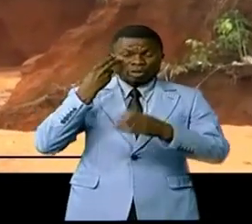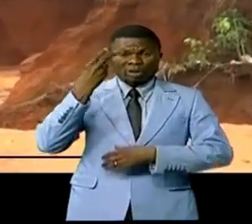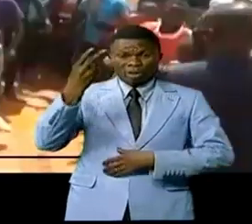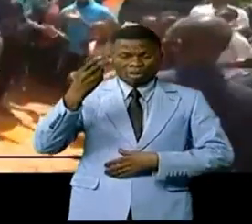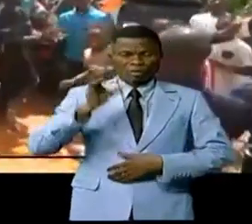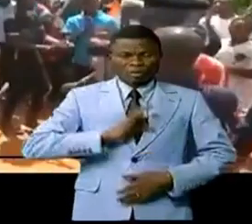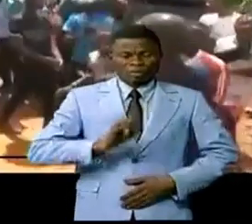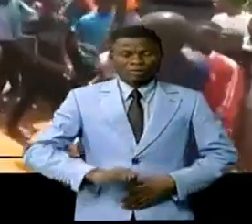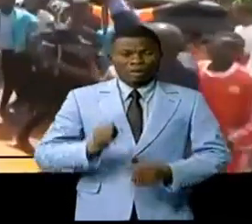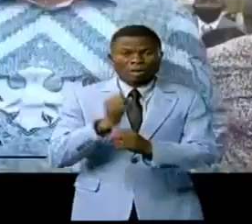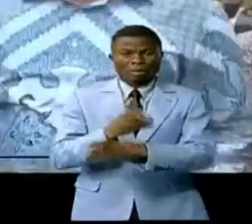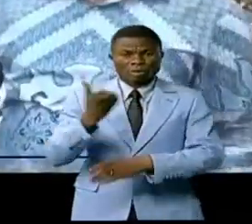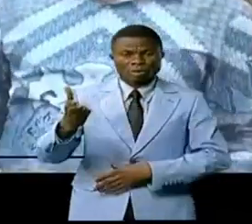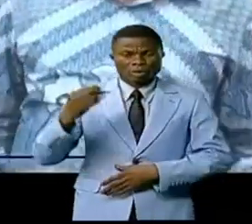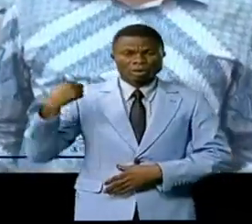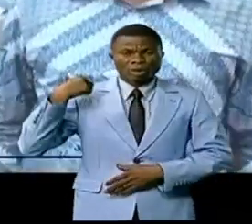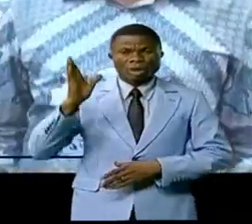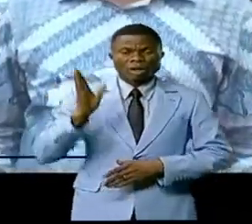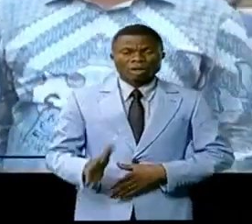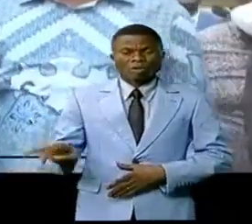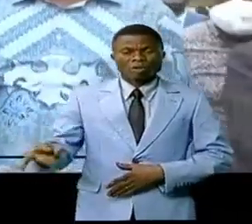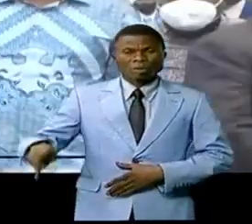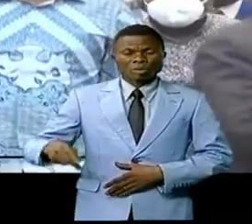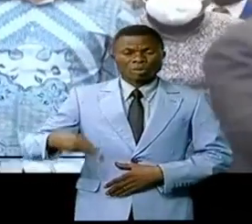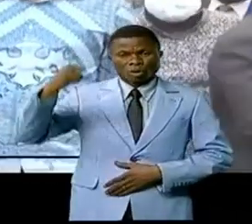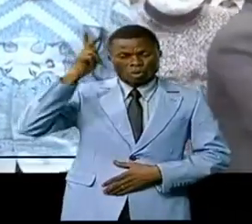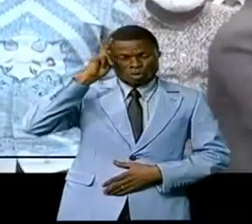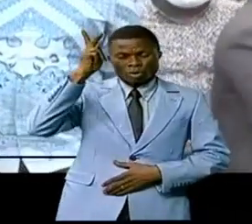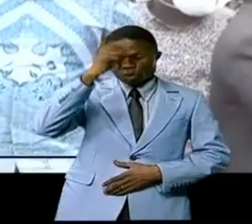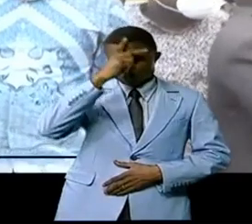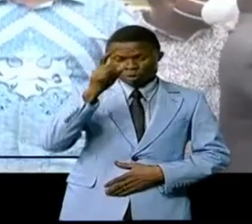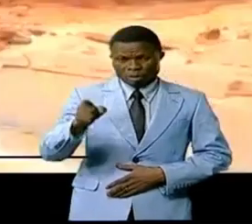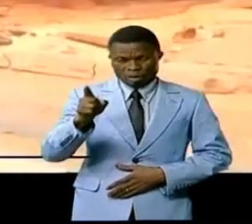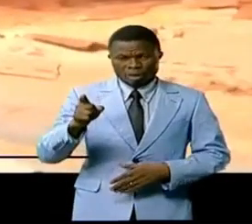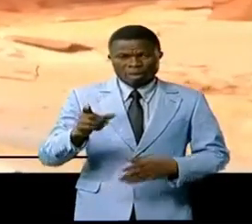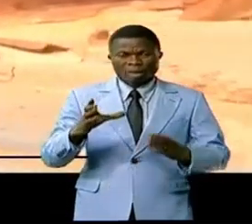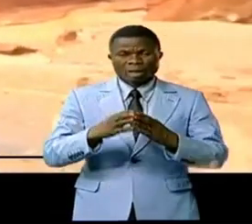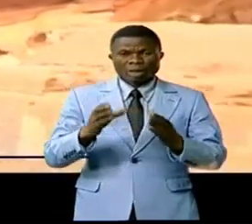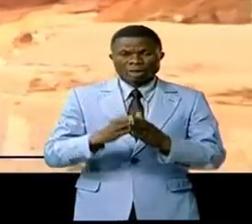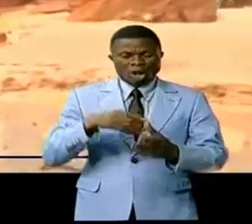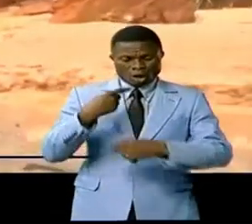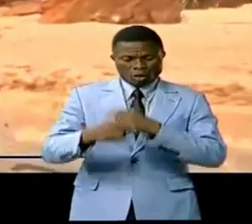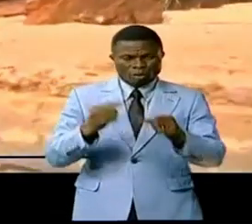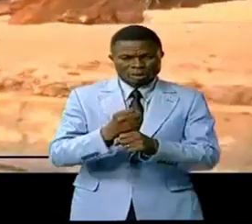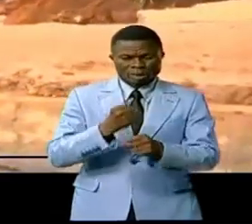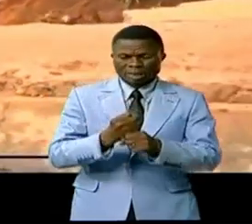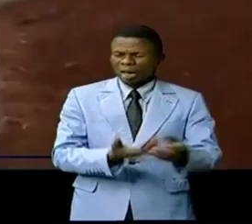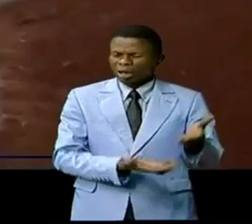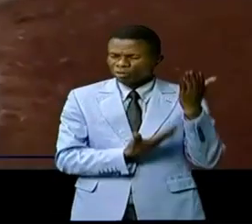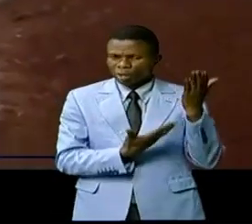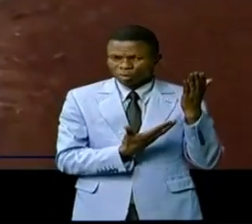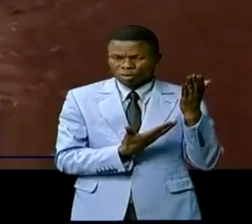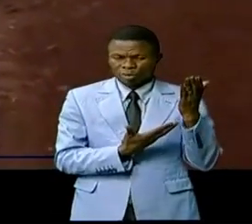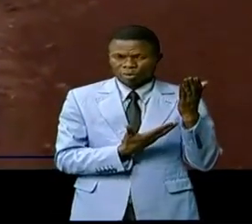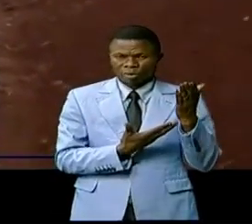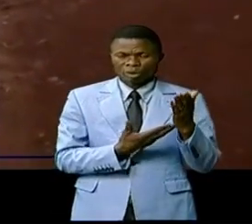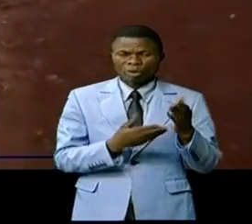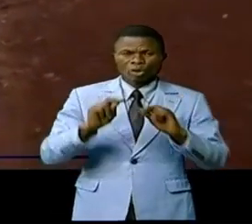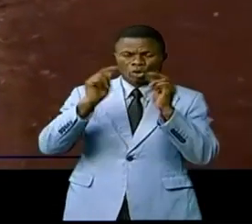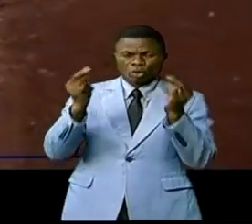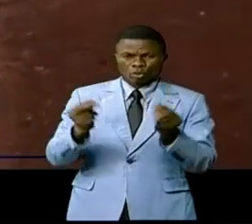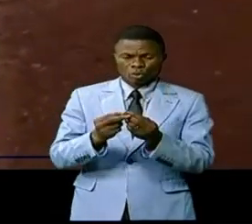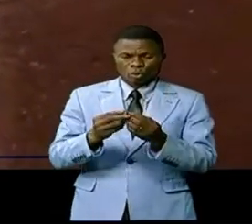Félix Tshisekedi, le gouverneur du Okatanga, Jacques Aboulakatoué, avaient alors initié les travaux de grande envergure. Une section